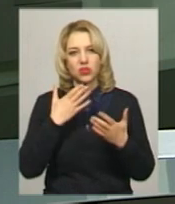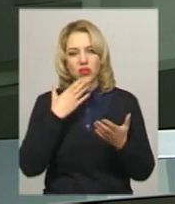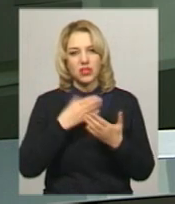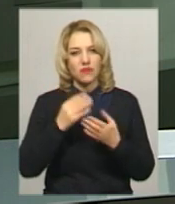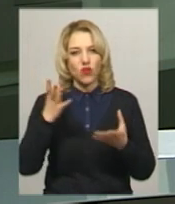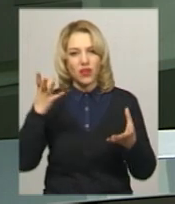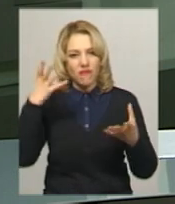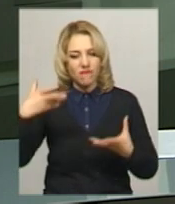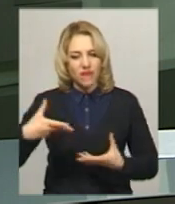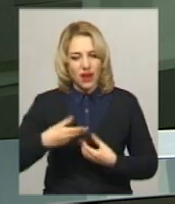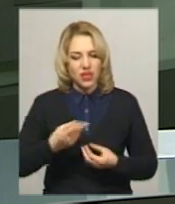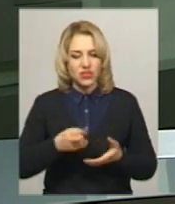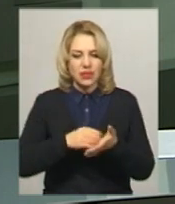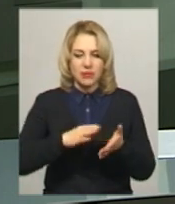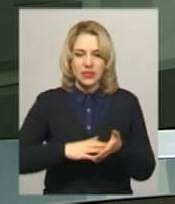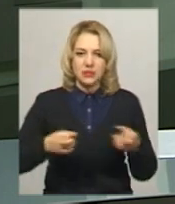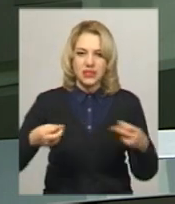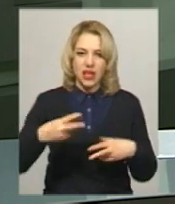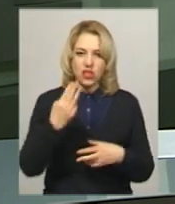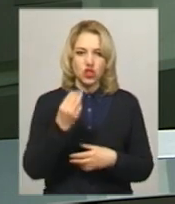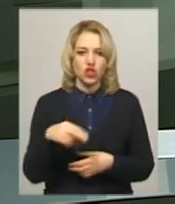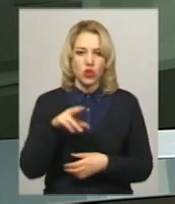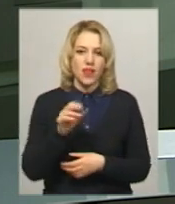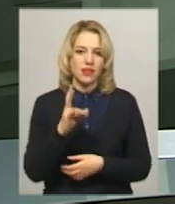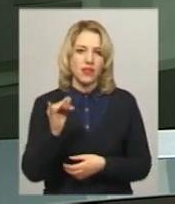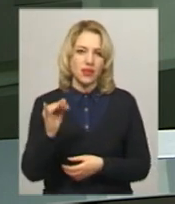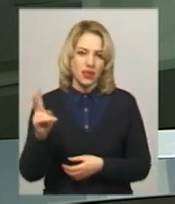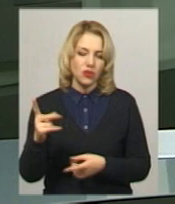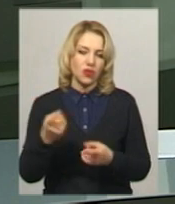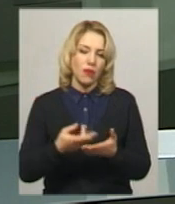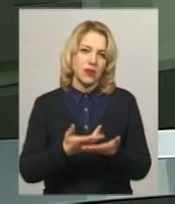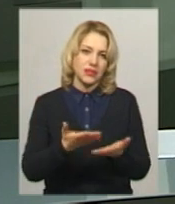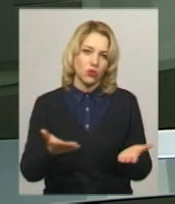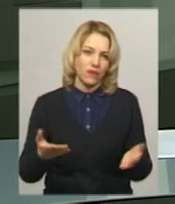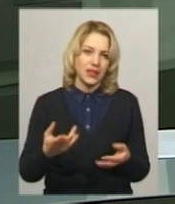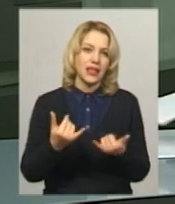враження записати у спеціальний читацький щоденник. Його потрібно презентувати журі.